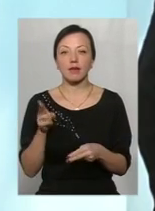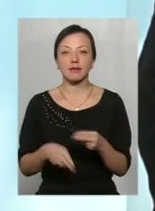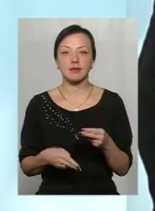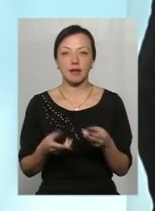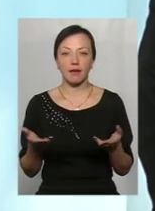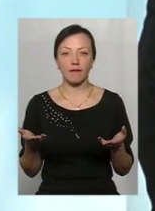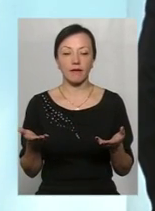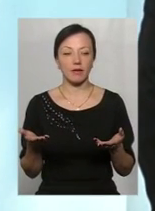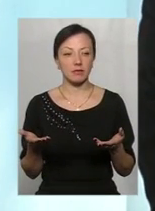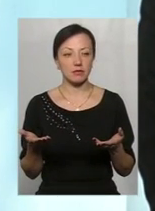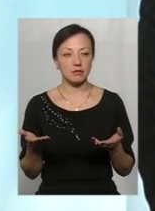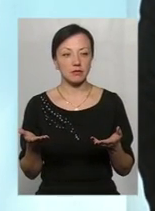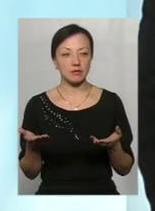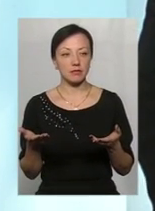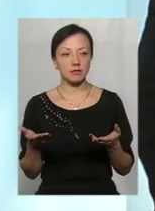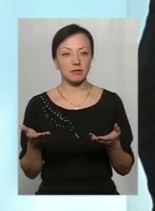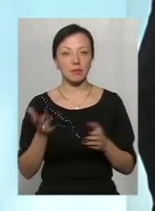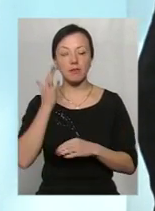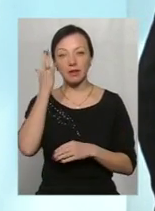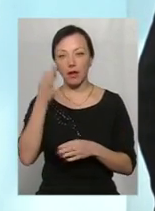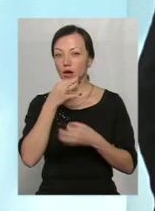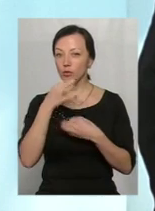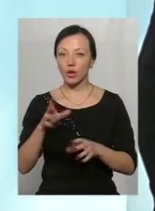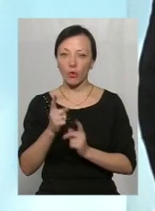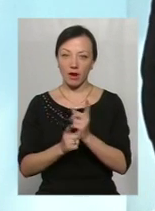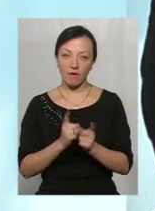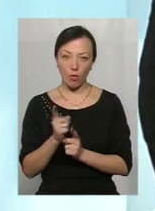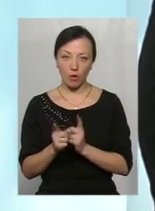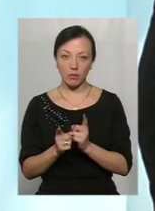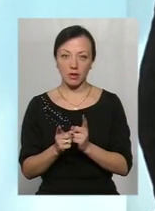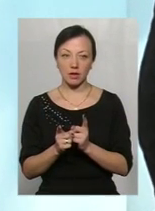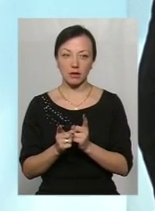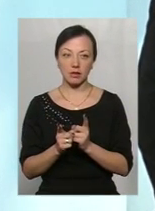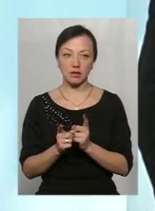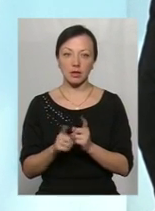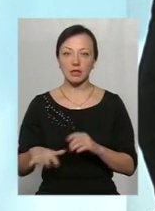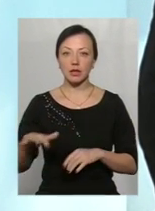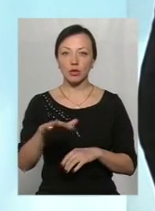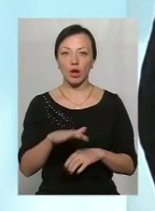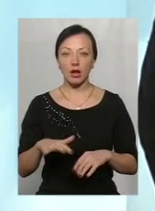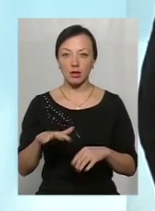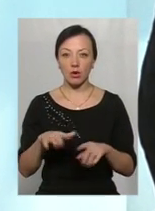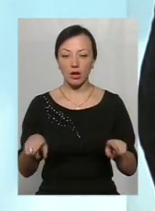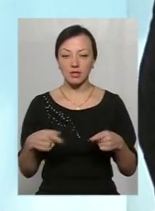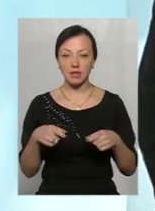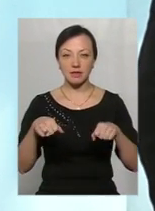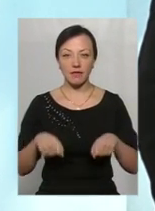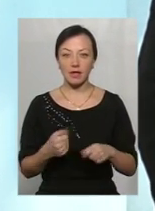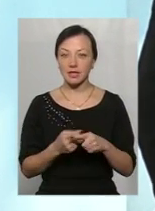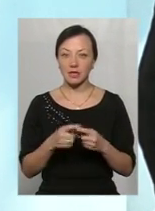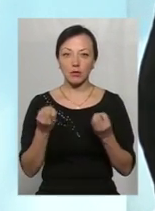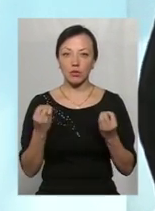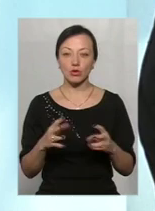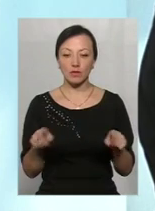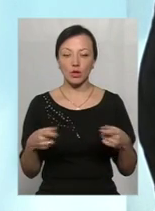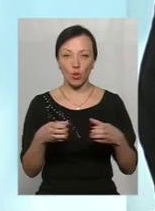мета будь-якої реформи, тим більше реформи територіальної організації влади. Це ж не просто